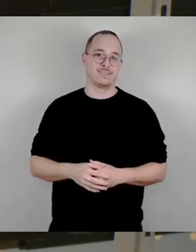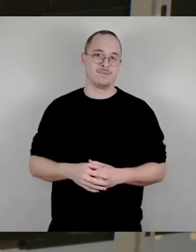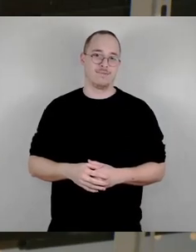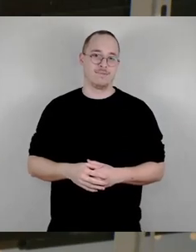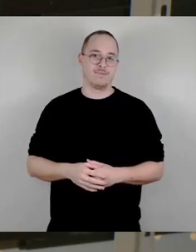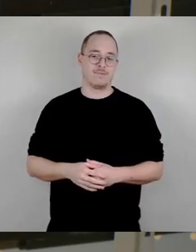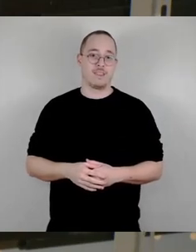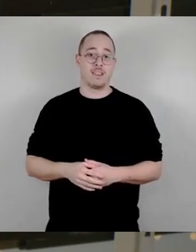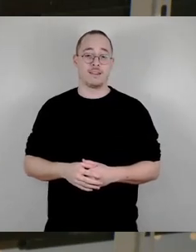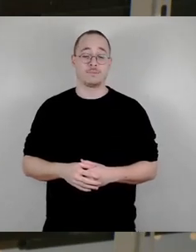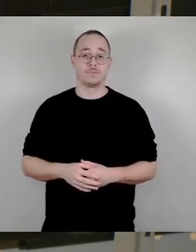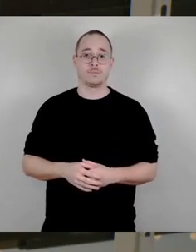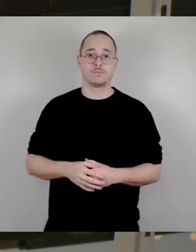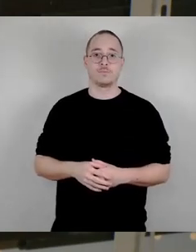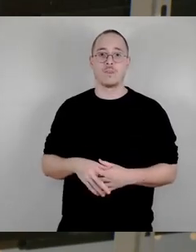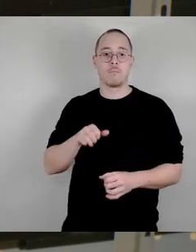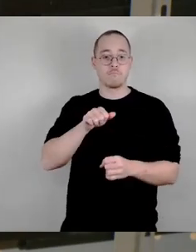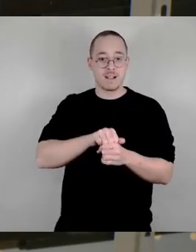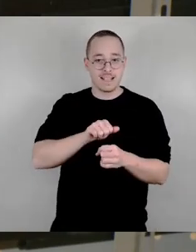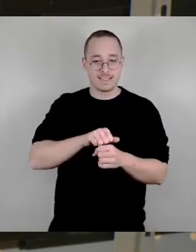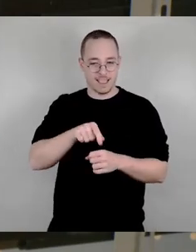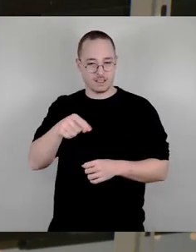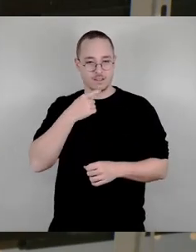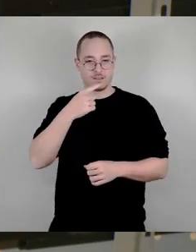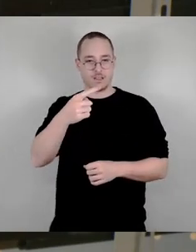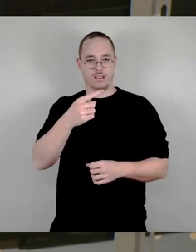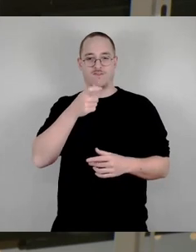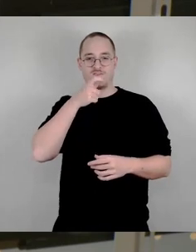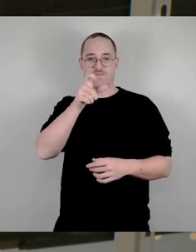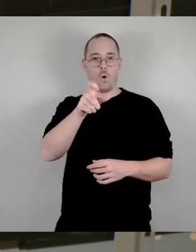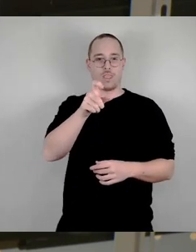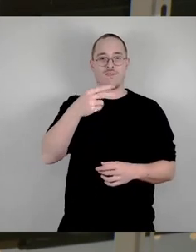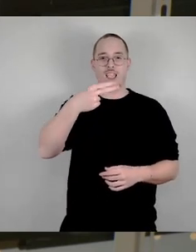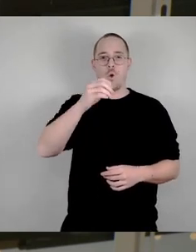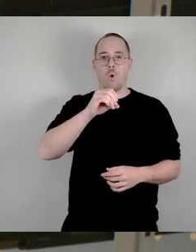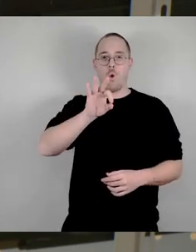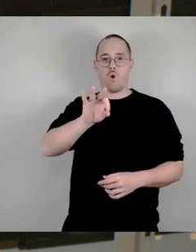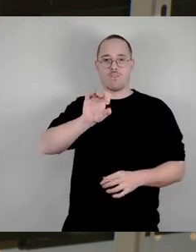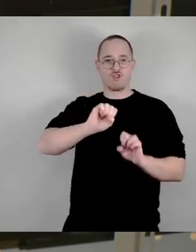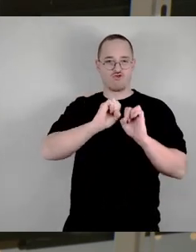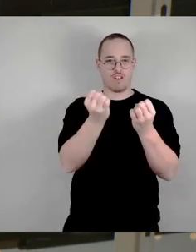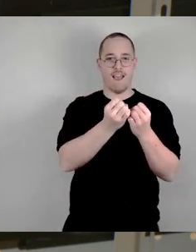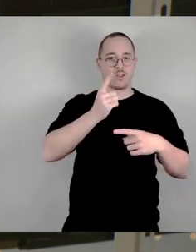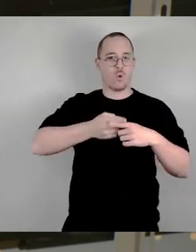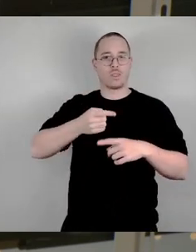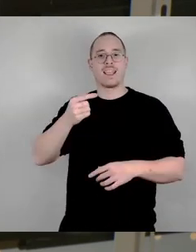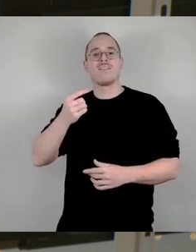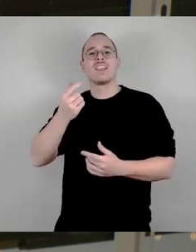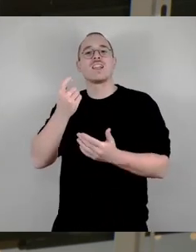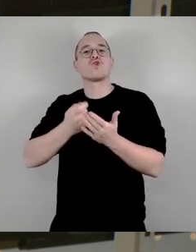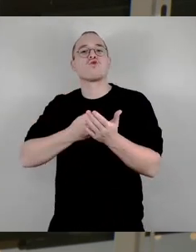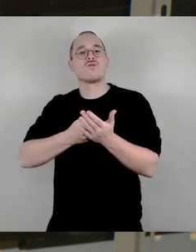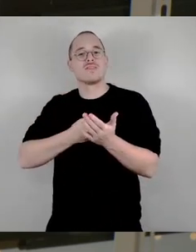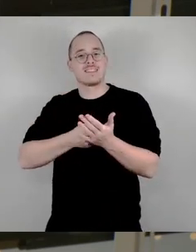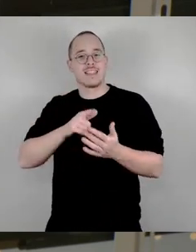Hofstaat und Günstlingen gesprochen. Auch das finde ich schwierig. Ich bin hundertprozentig dafür, dass wenn man einen Verdacht hat,